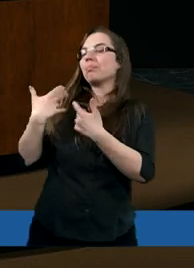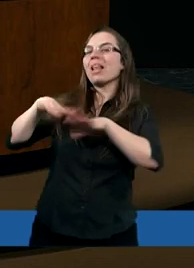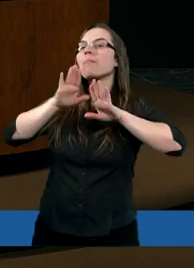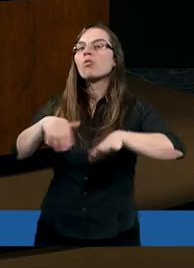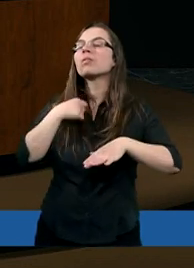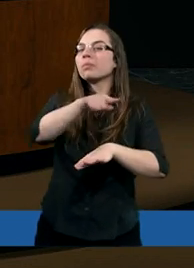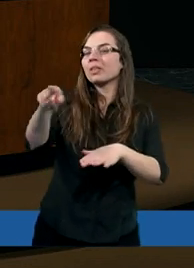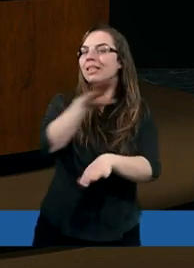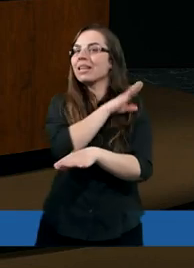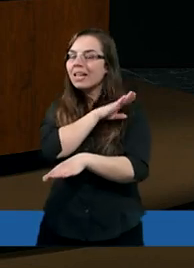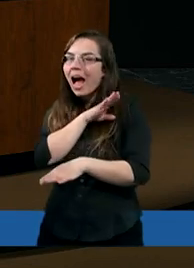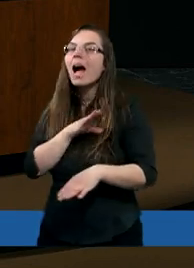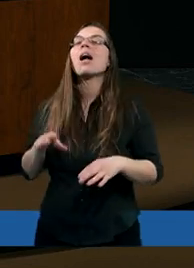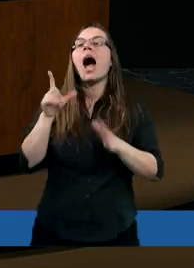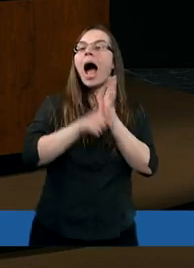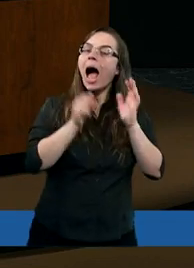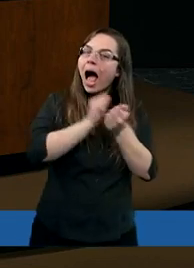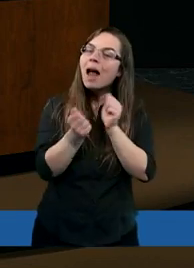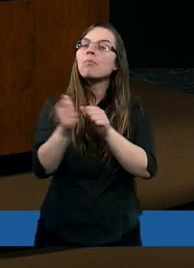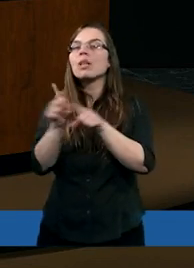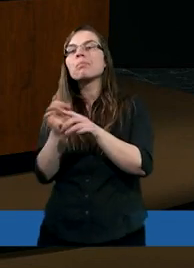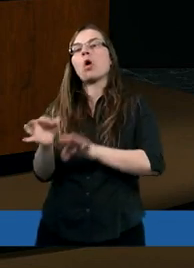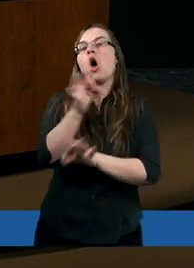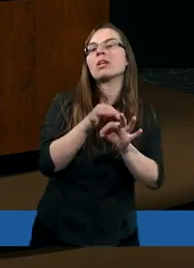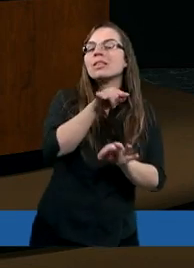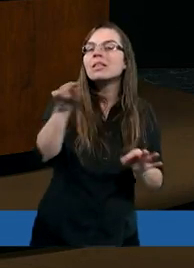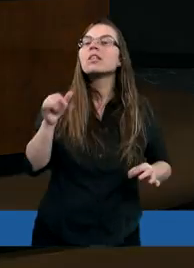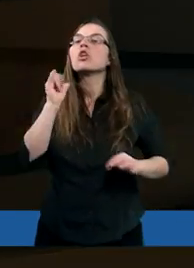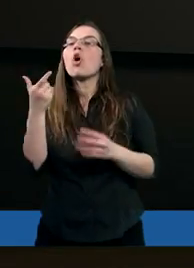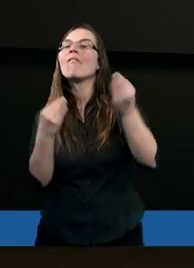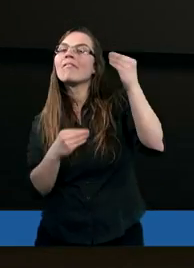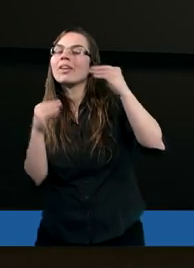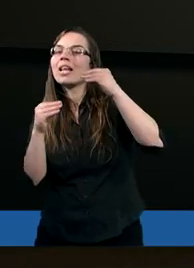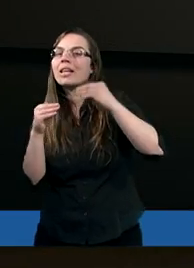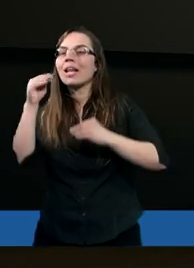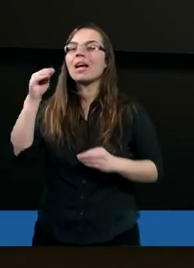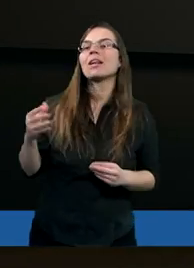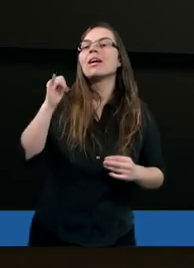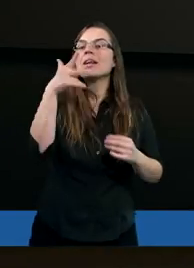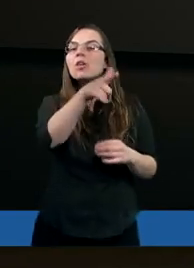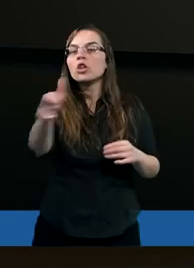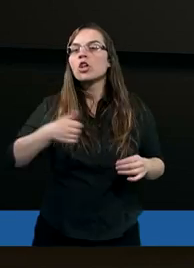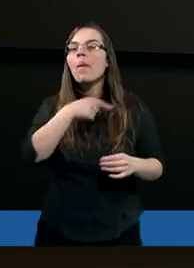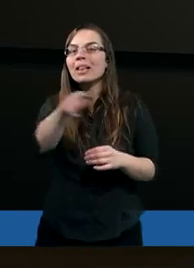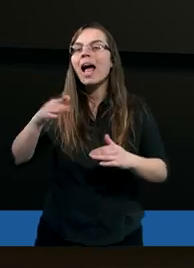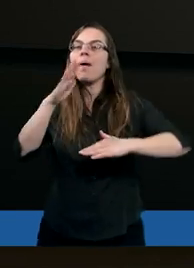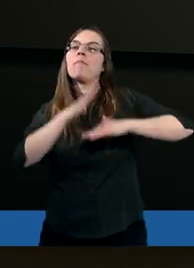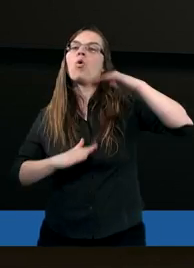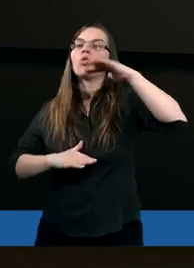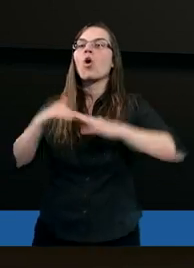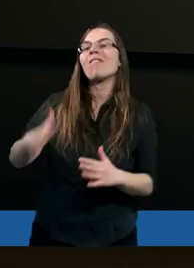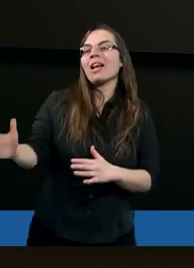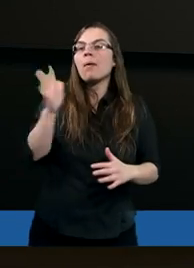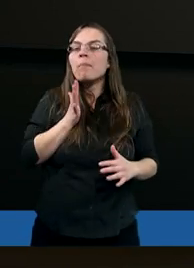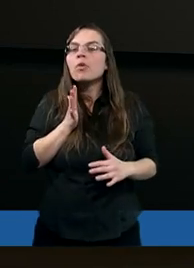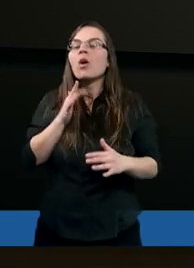albo z narodów ościennych. I co więcej, żeby ta budowla była